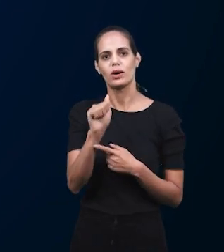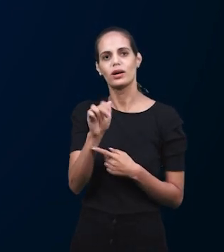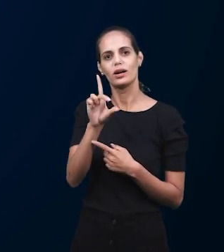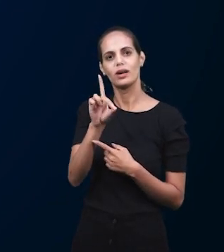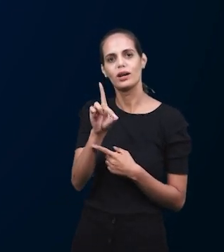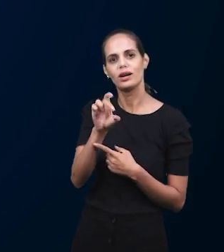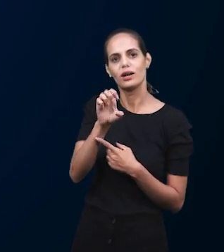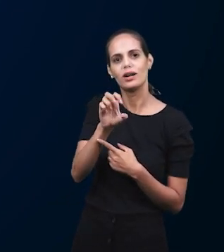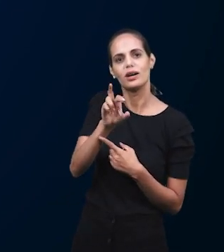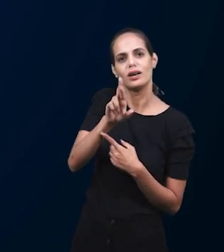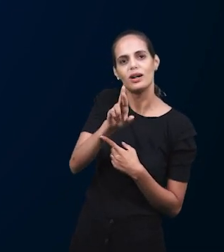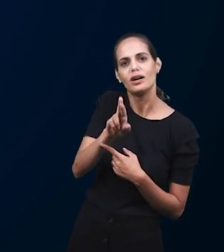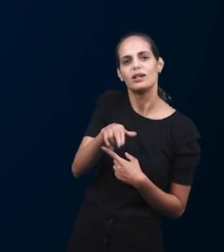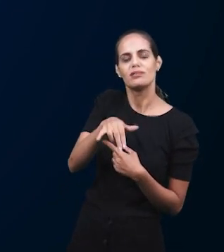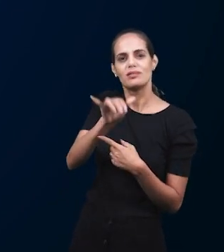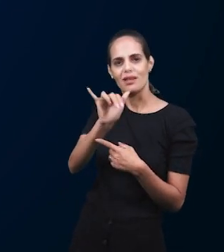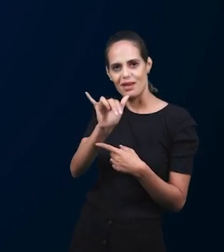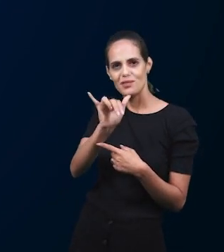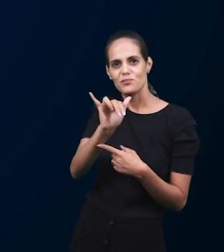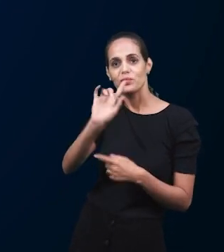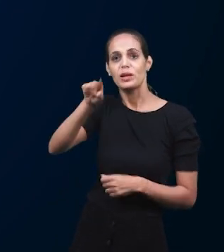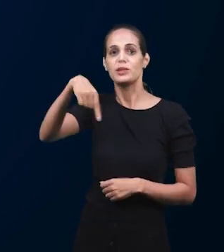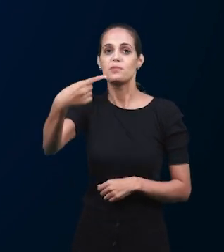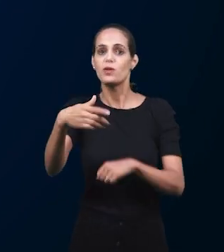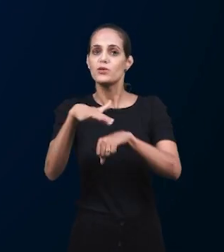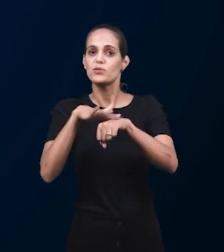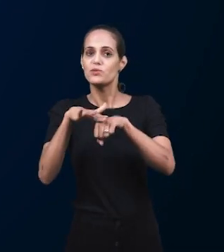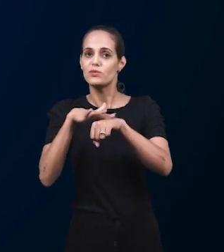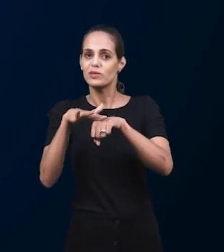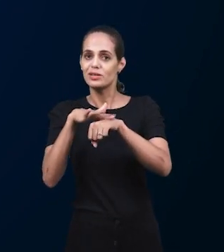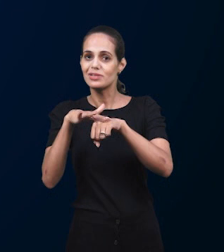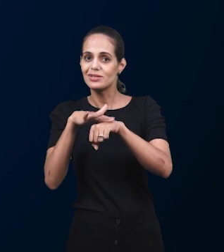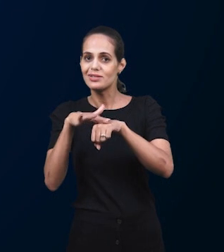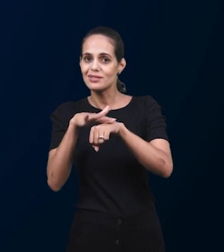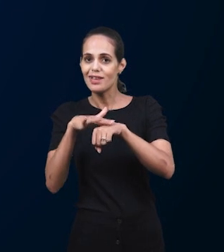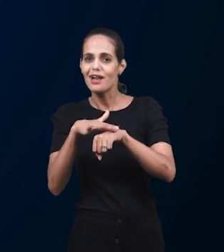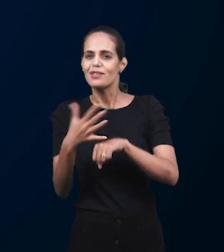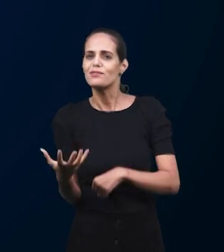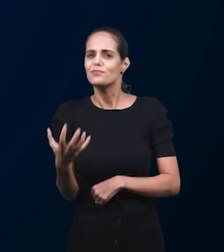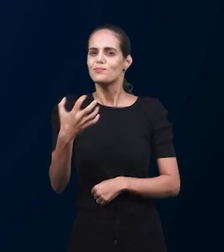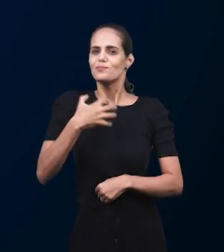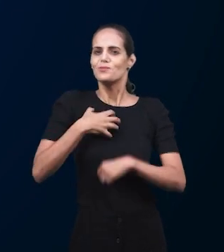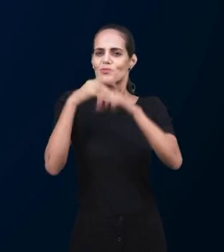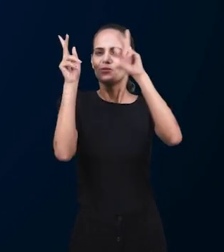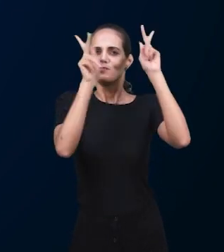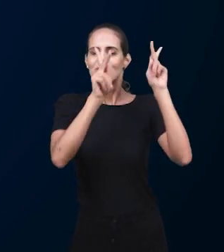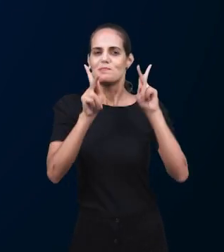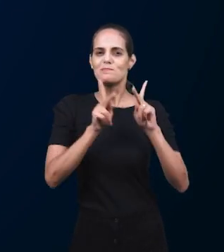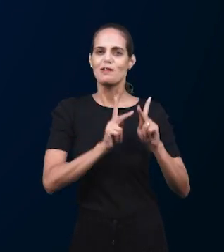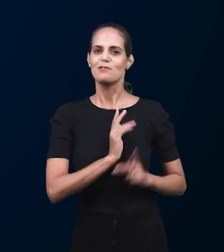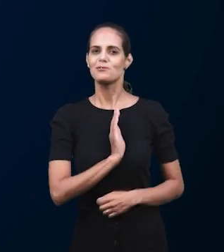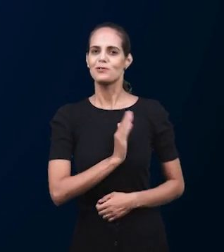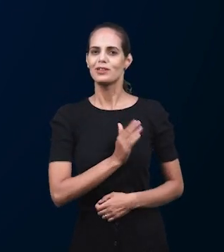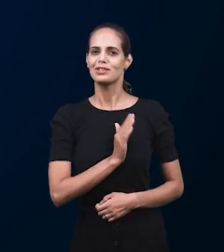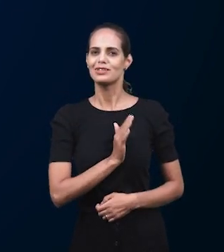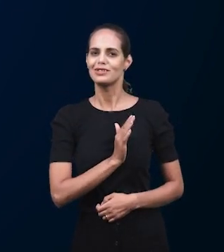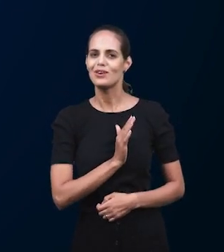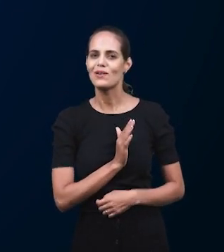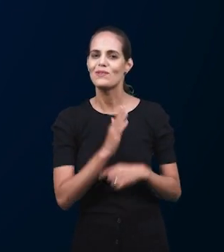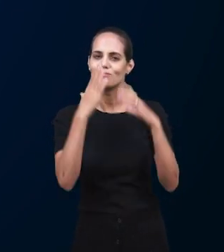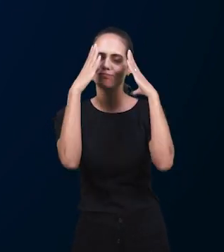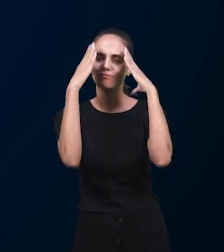открыто общаться. И однажды он мне говорит, что когда именно с Андреем, пастором Андреем